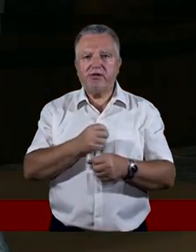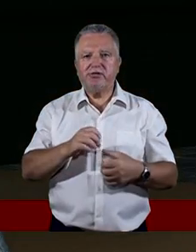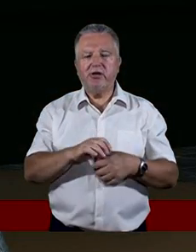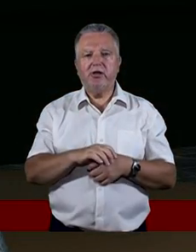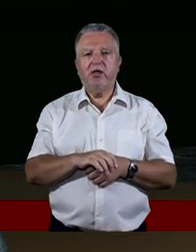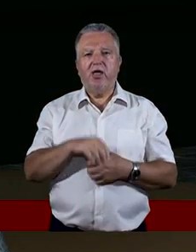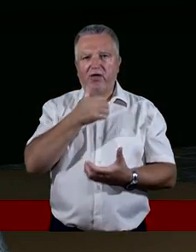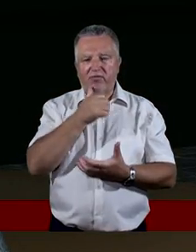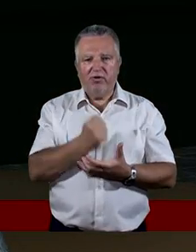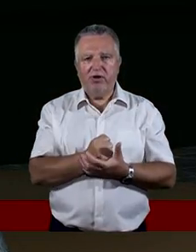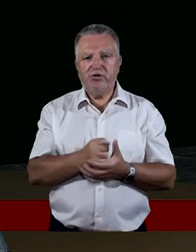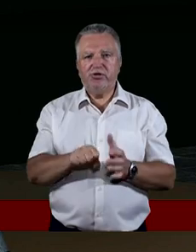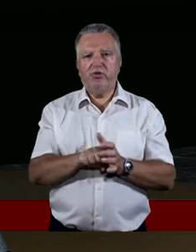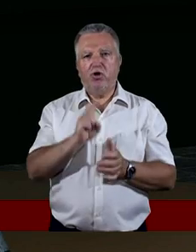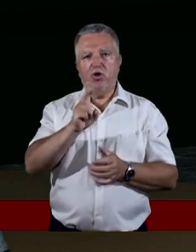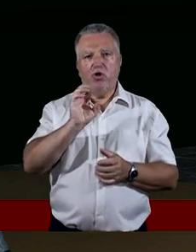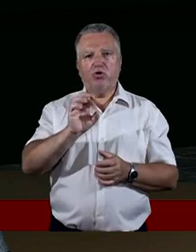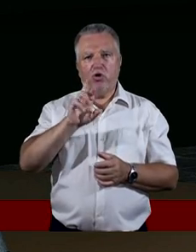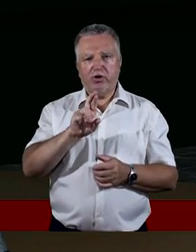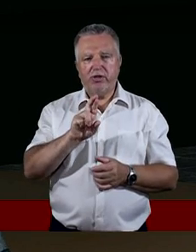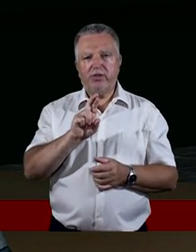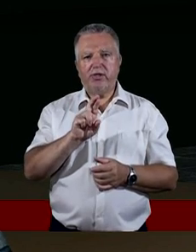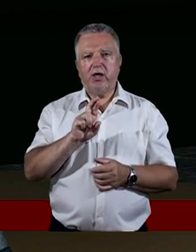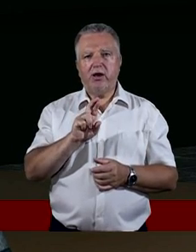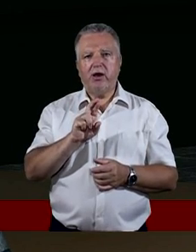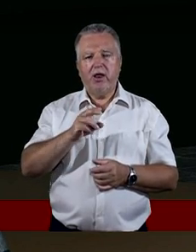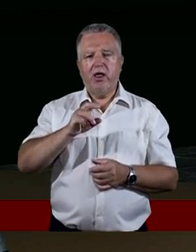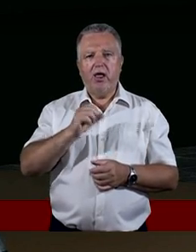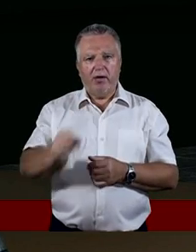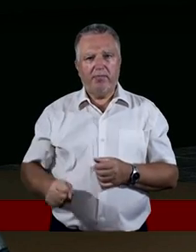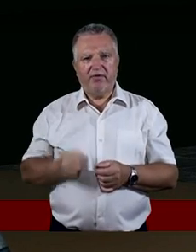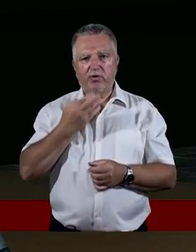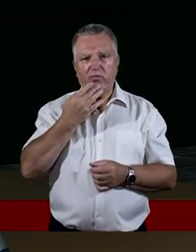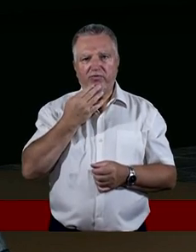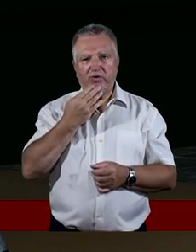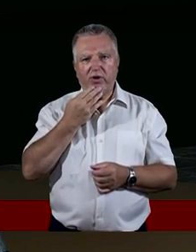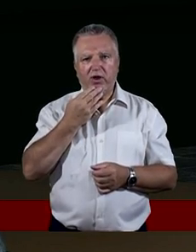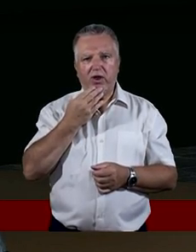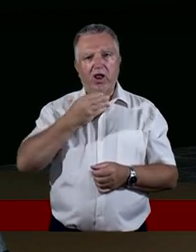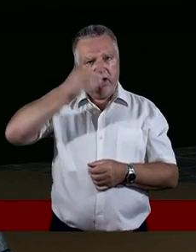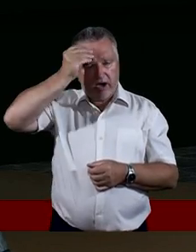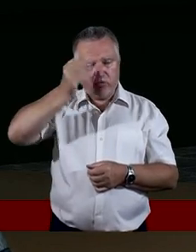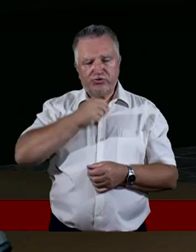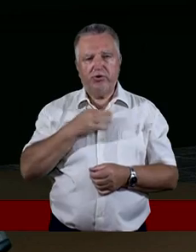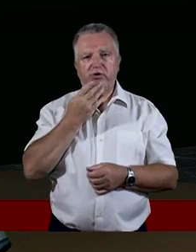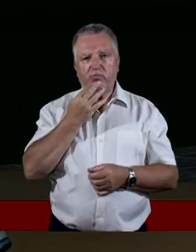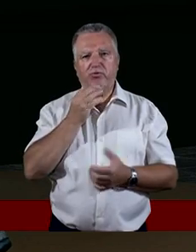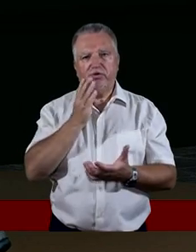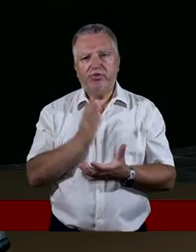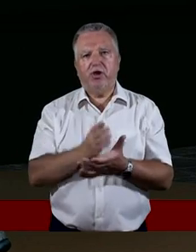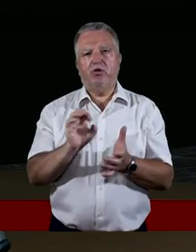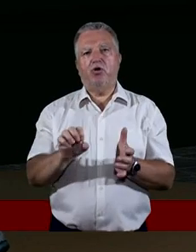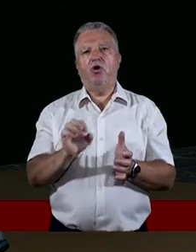Koryntian są wspaniałe słowa Pawła, gdzie on mówi, że nauczyłem się do Was mówić tylko o krzyżu, nie o innych